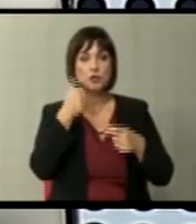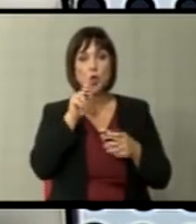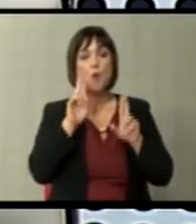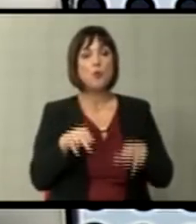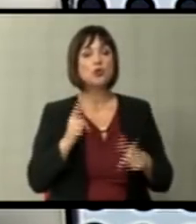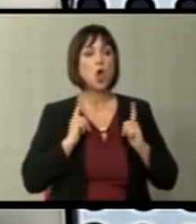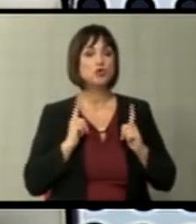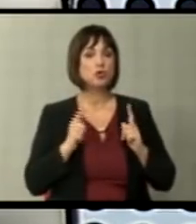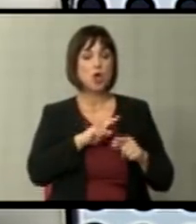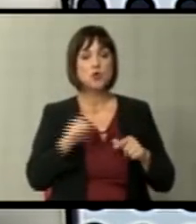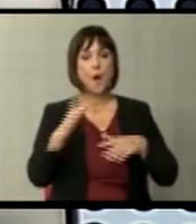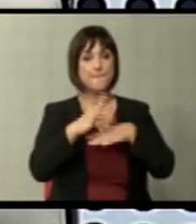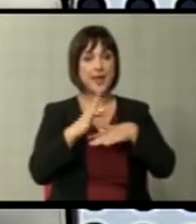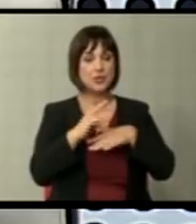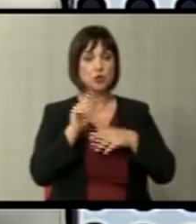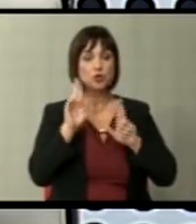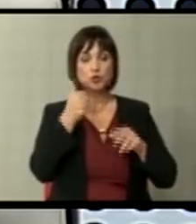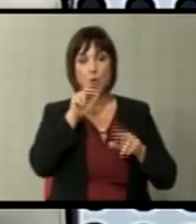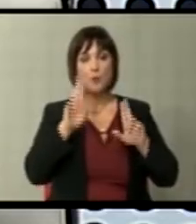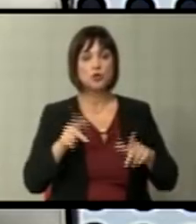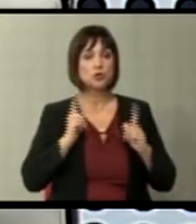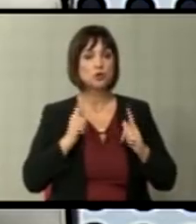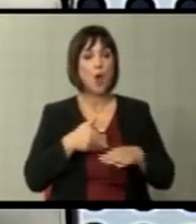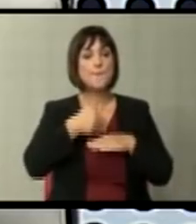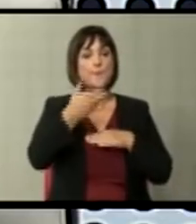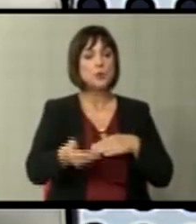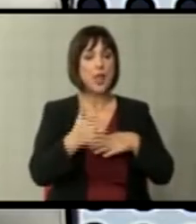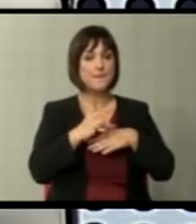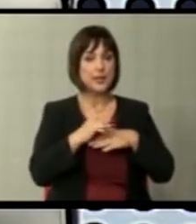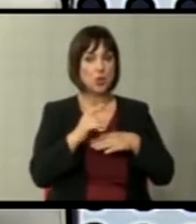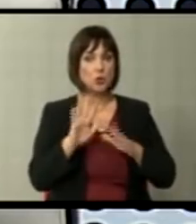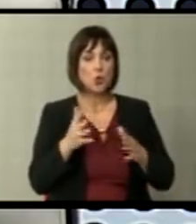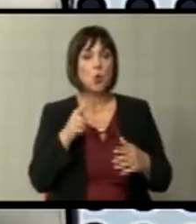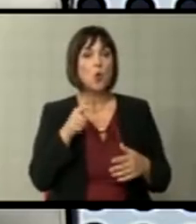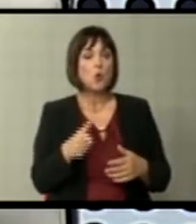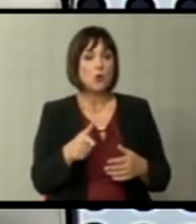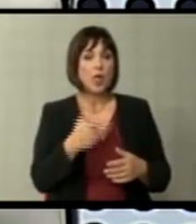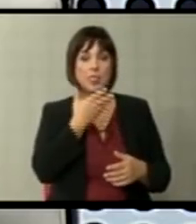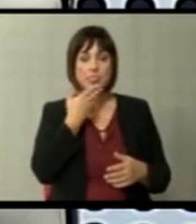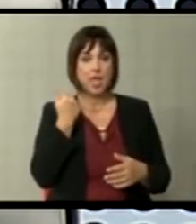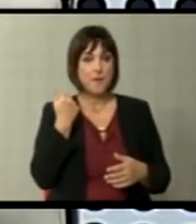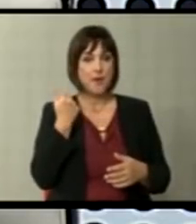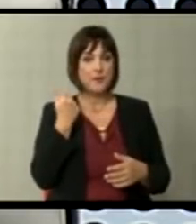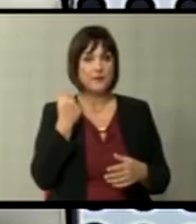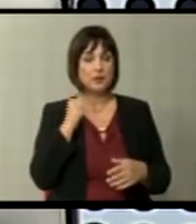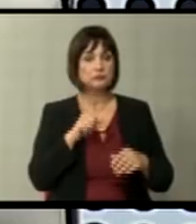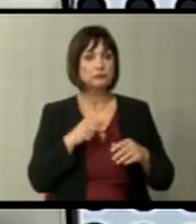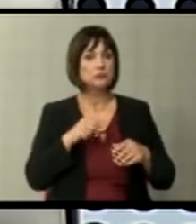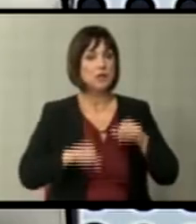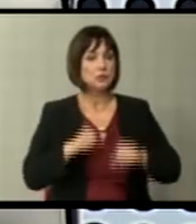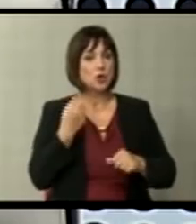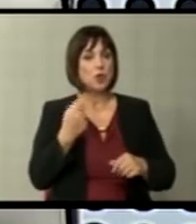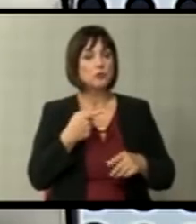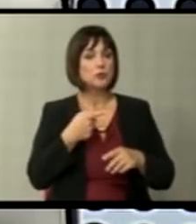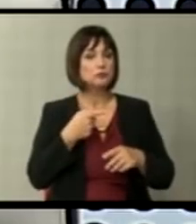што може да не очекува до петок и што може да не очекува после петок доколку немаме ефективно добро